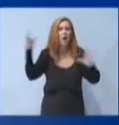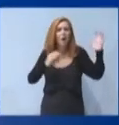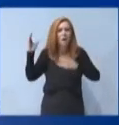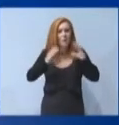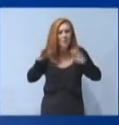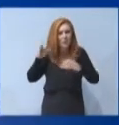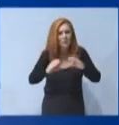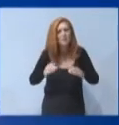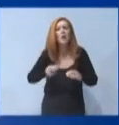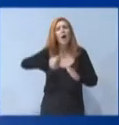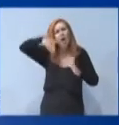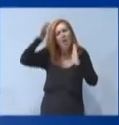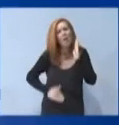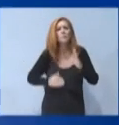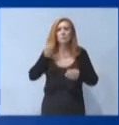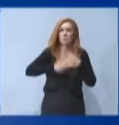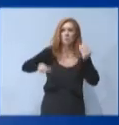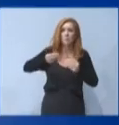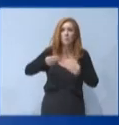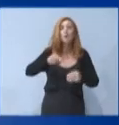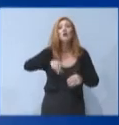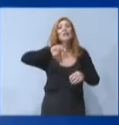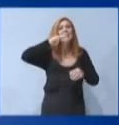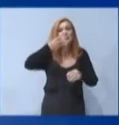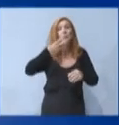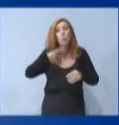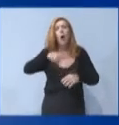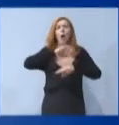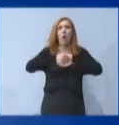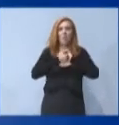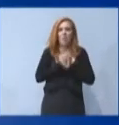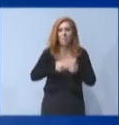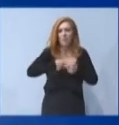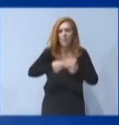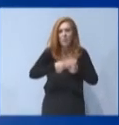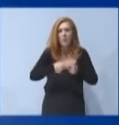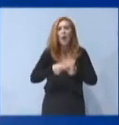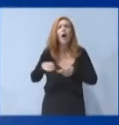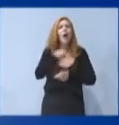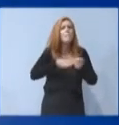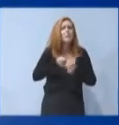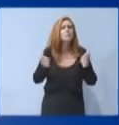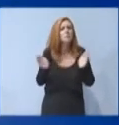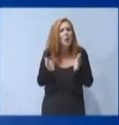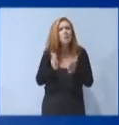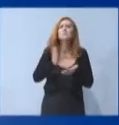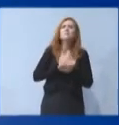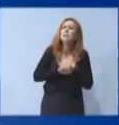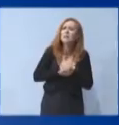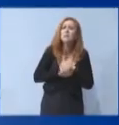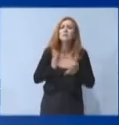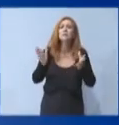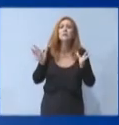αυτό είναι ένα, πιστεύω, πολύ ενδιαφέρον μέτρο. Μικρές και μεσαίες επιχειρήσεις, με προσωπικό